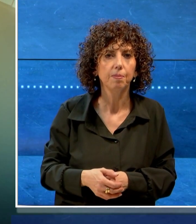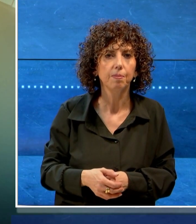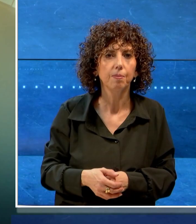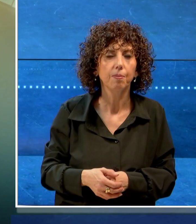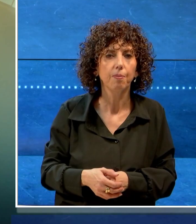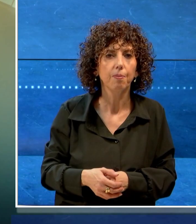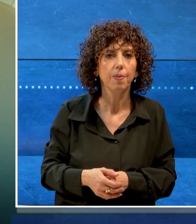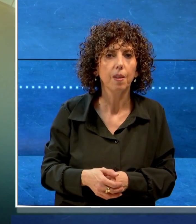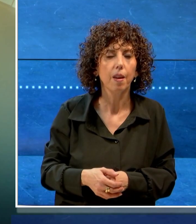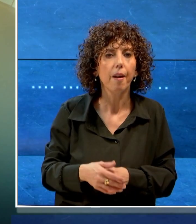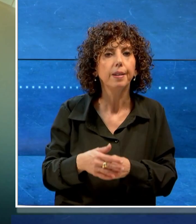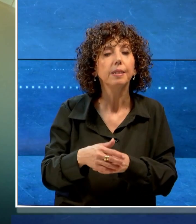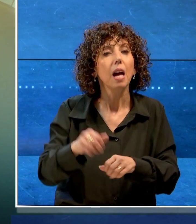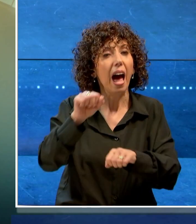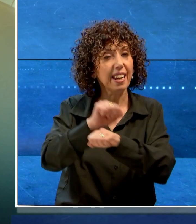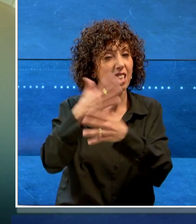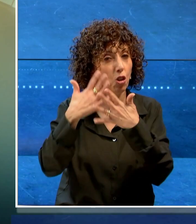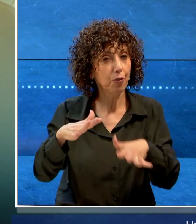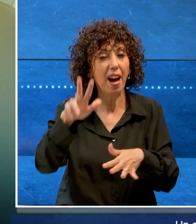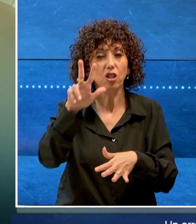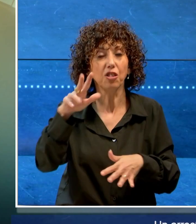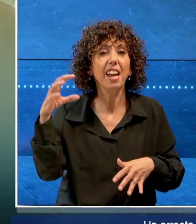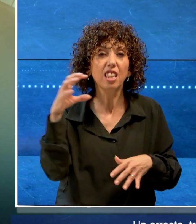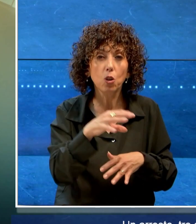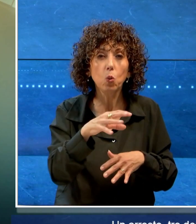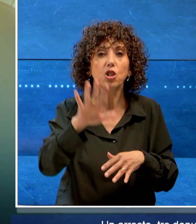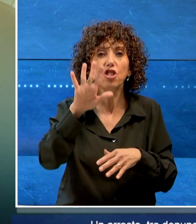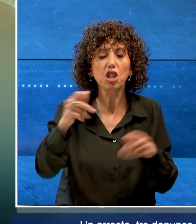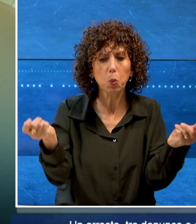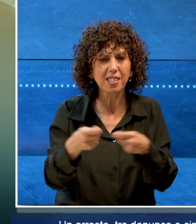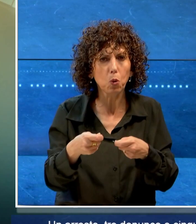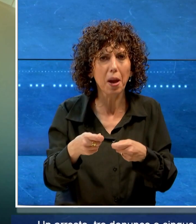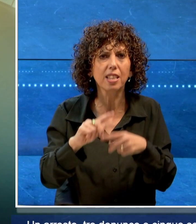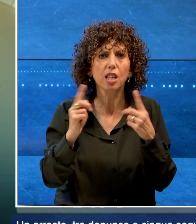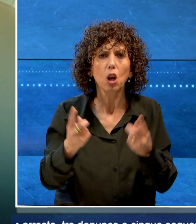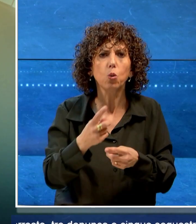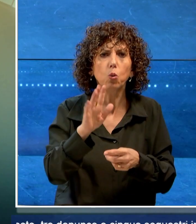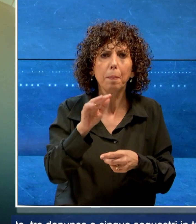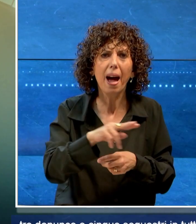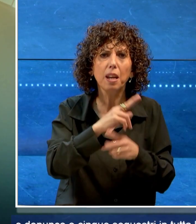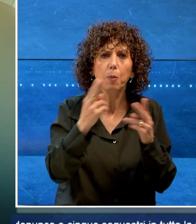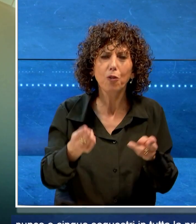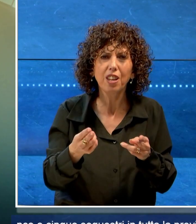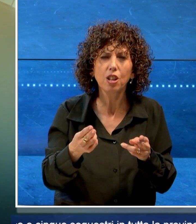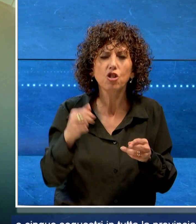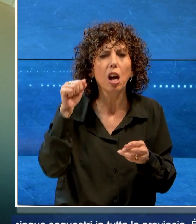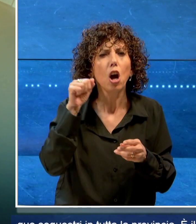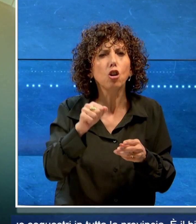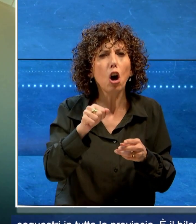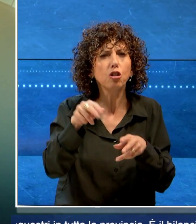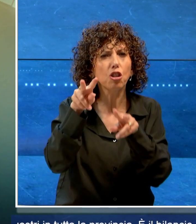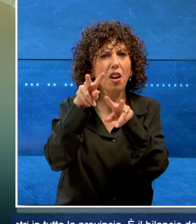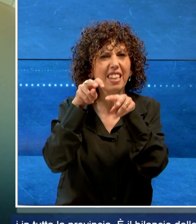Un arresto, denunce e cinque sequestri in tutta la provincia. Il bilancio delle attività di contrasto al bracconaggio